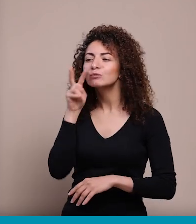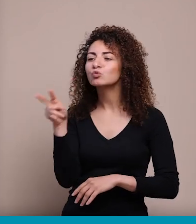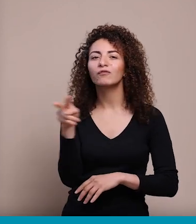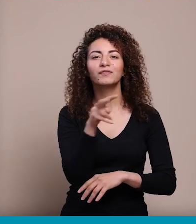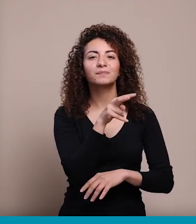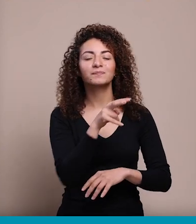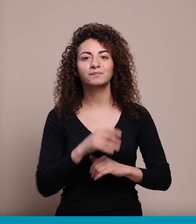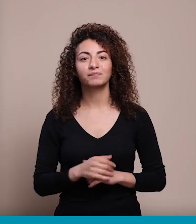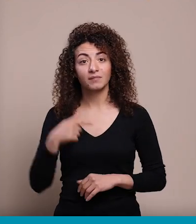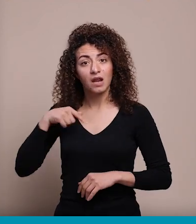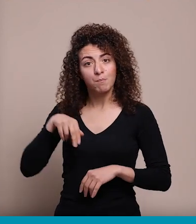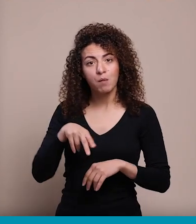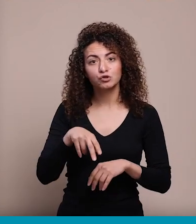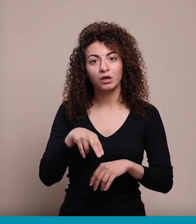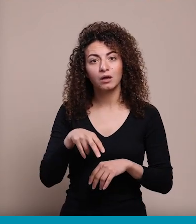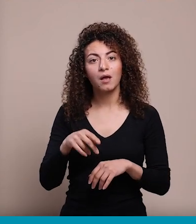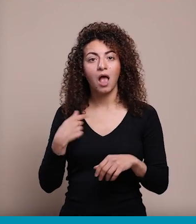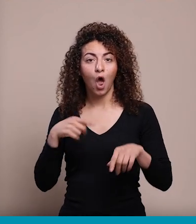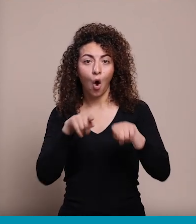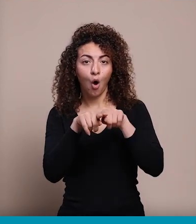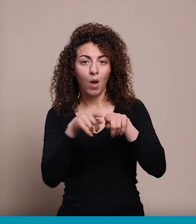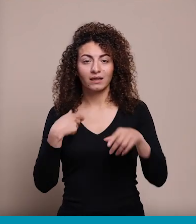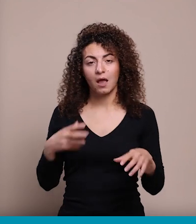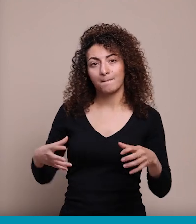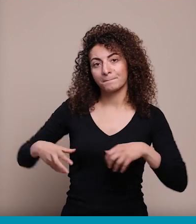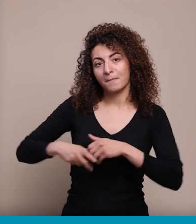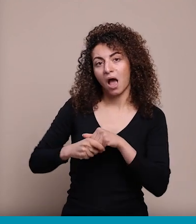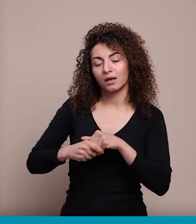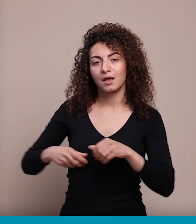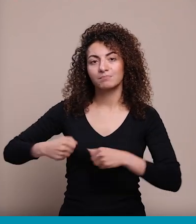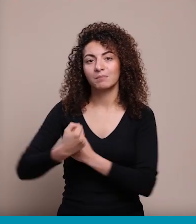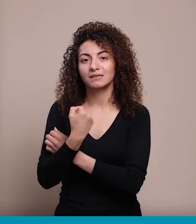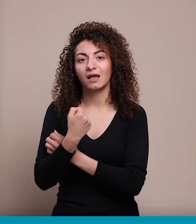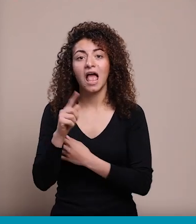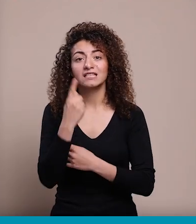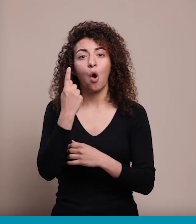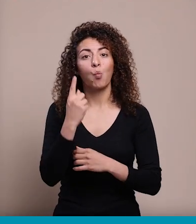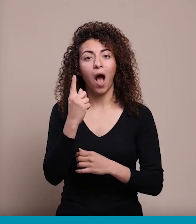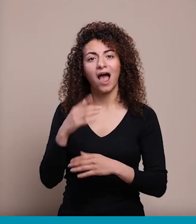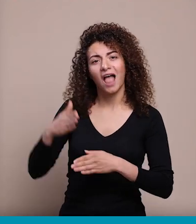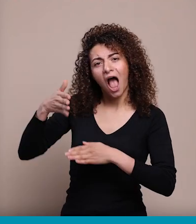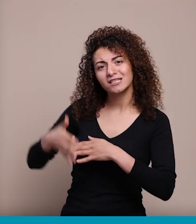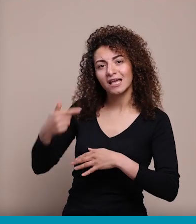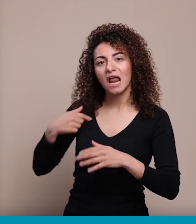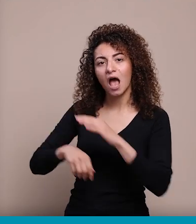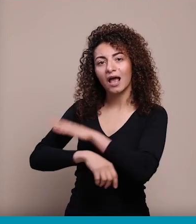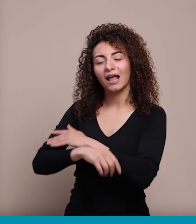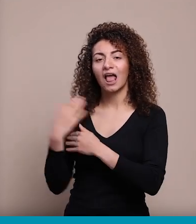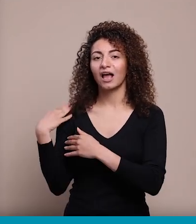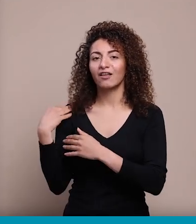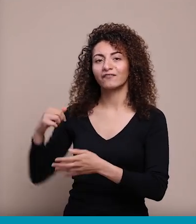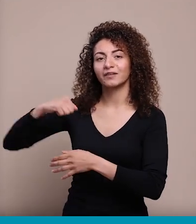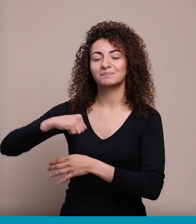بالتالي بمشي على أجري واعدنا أخواتي بينسكني ومرا تنسكنوا من هون لما بيكون أعصر مني بشوي بحط إيدي على الفتفة